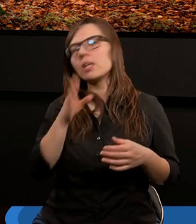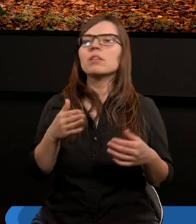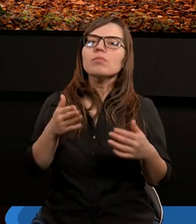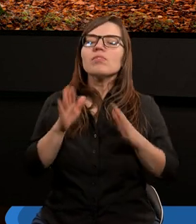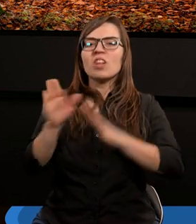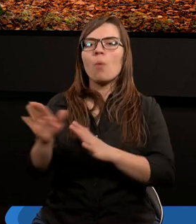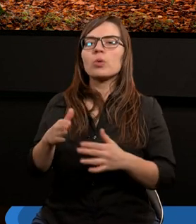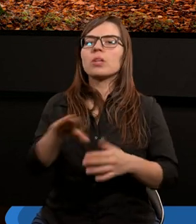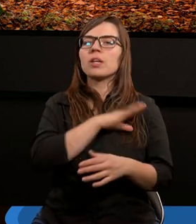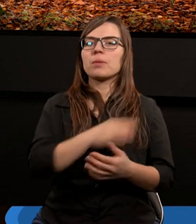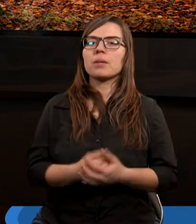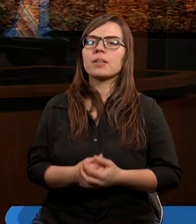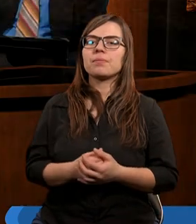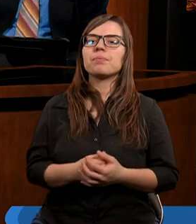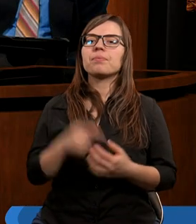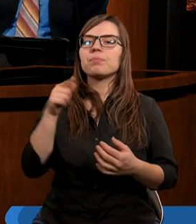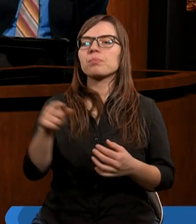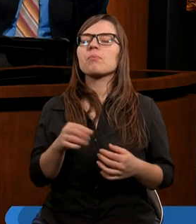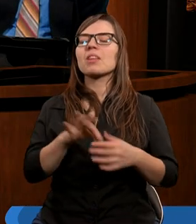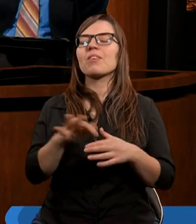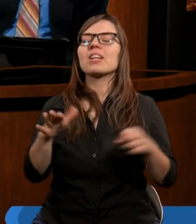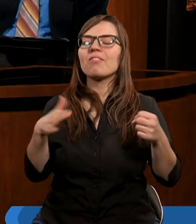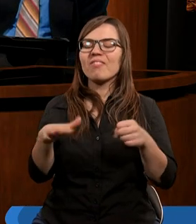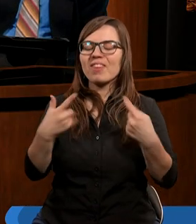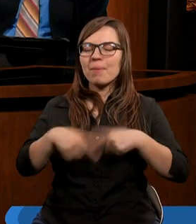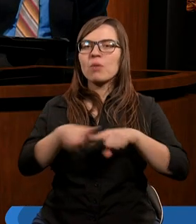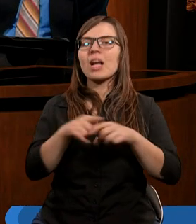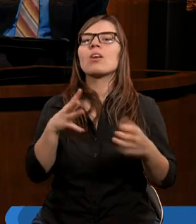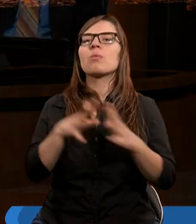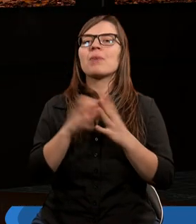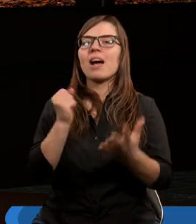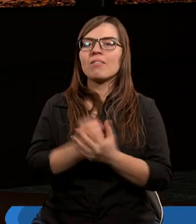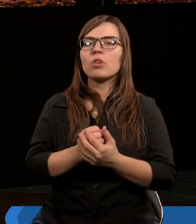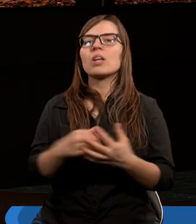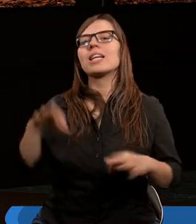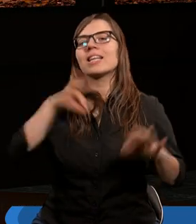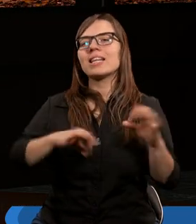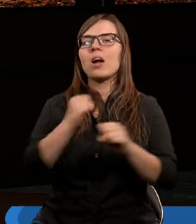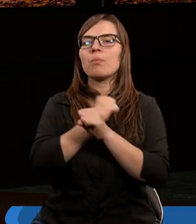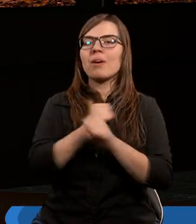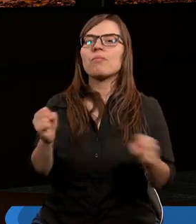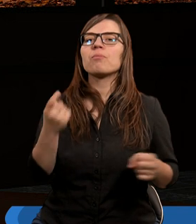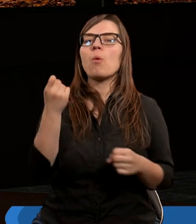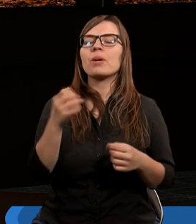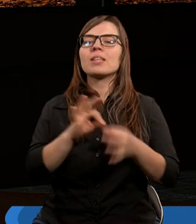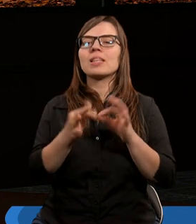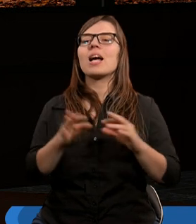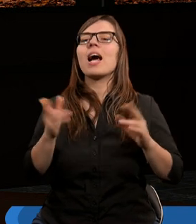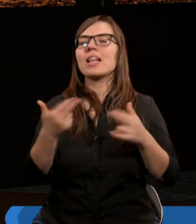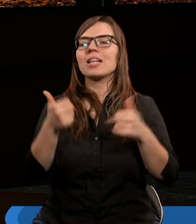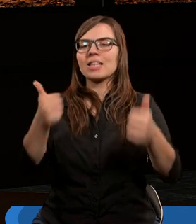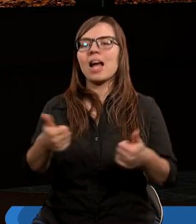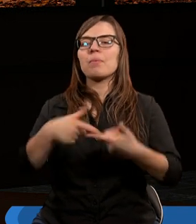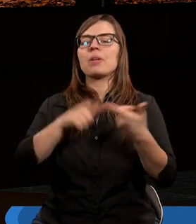śmierci. No bo sądził, że wypełniając prawo zyska zbawienie, w momencie, kiedy stanął